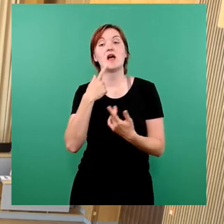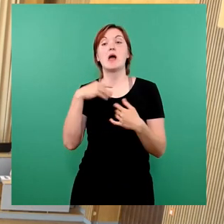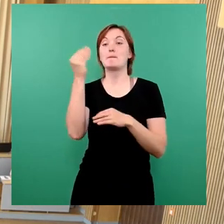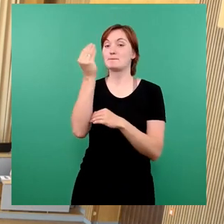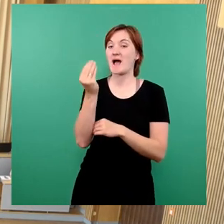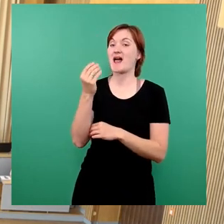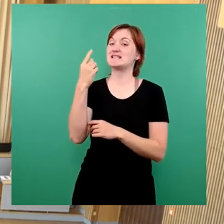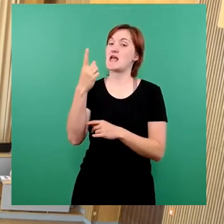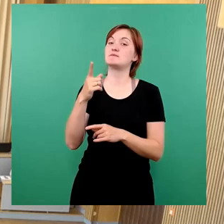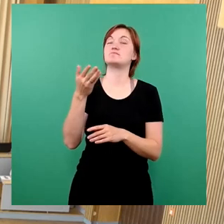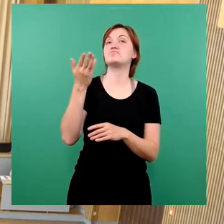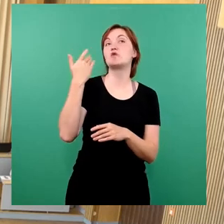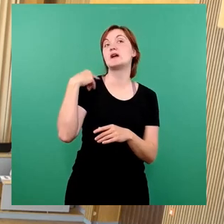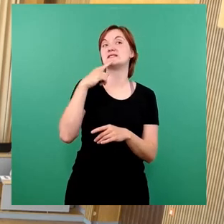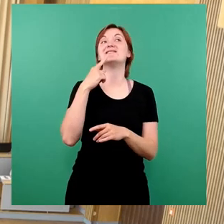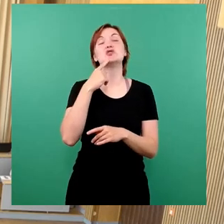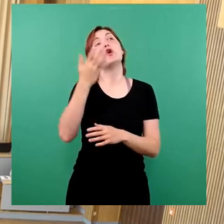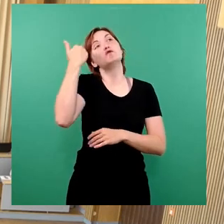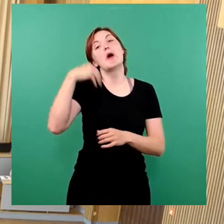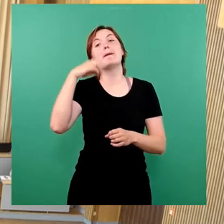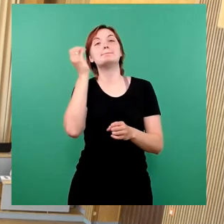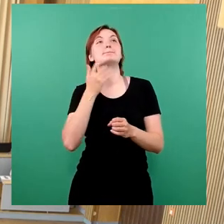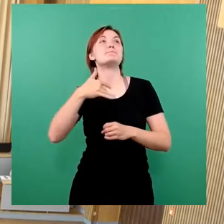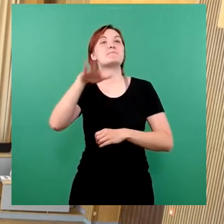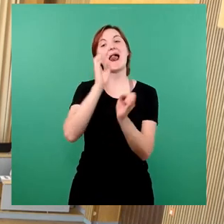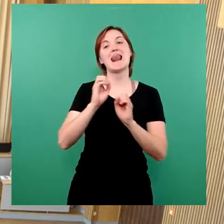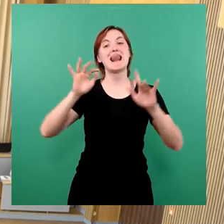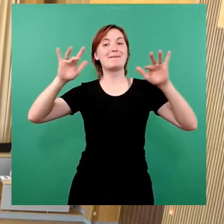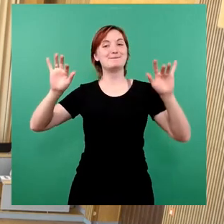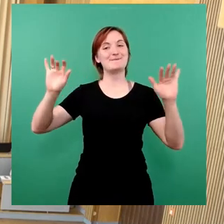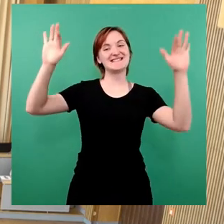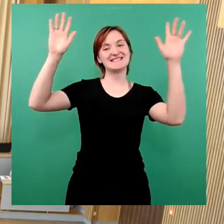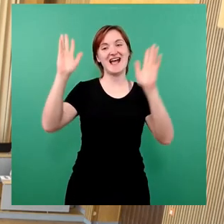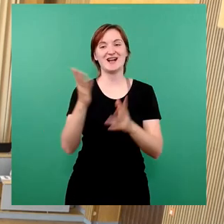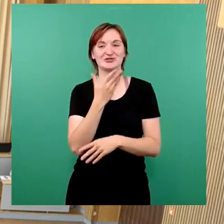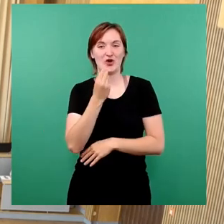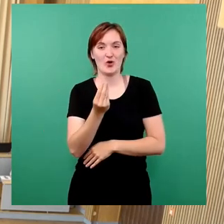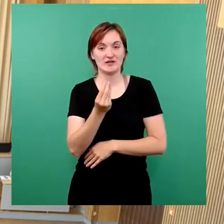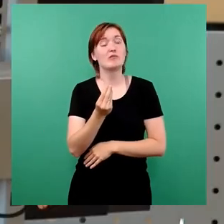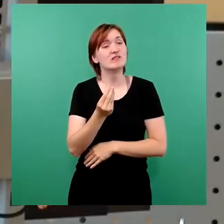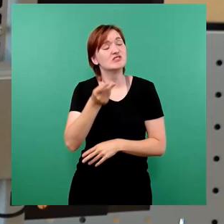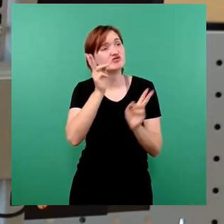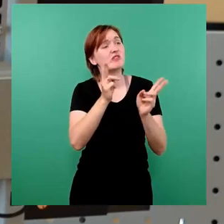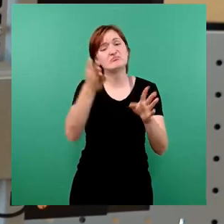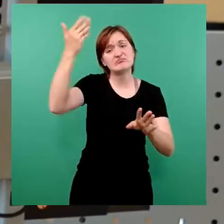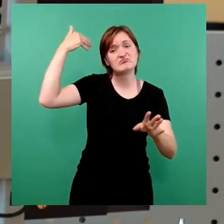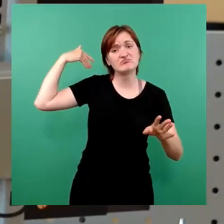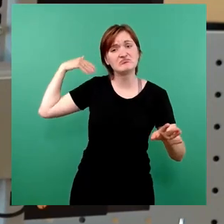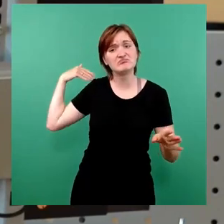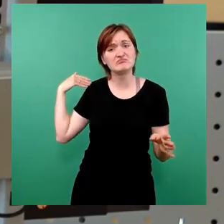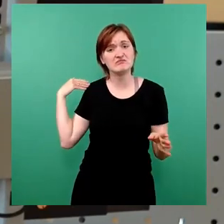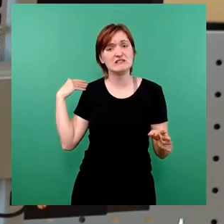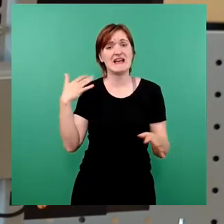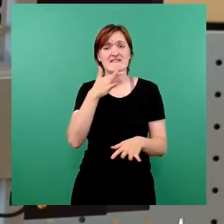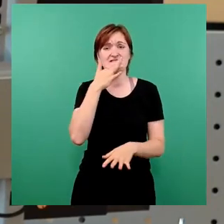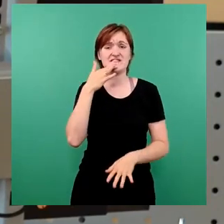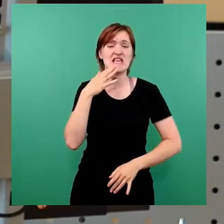Lametta. Das stimmt. Was hatten wir alles für tolle Feste? Das ist richtig. In den 30 Jahren, in denen ich